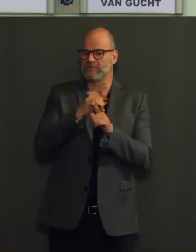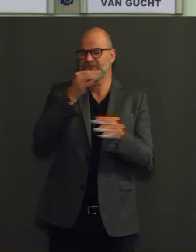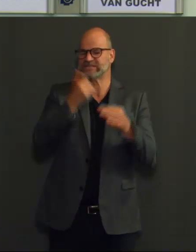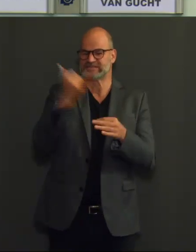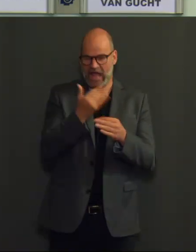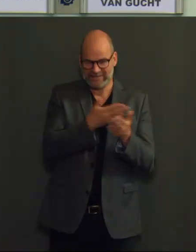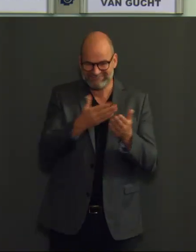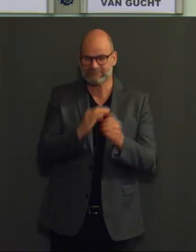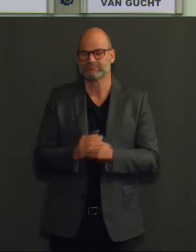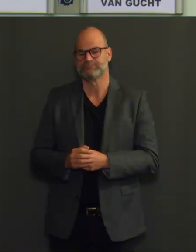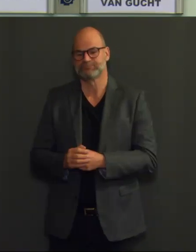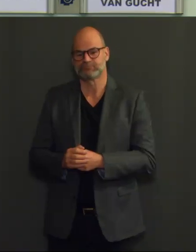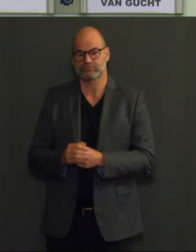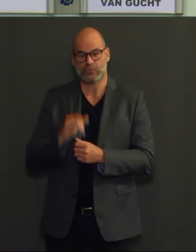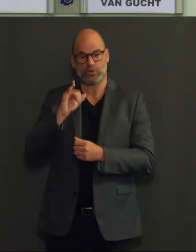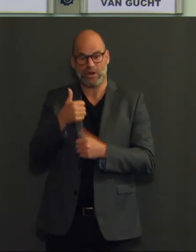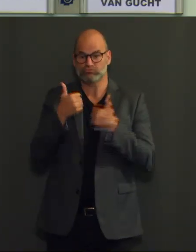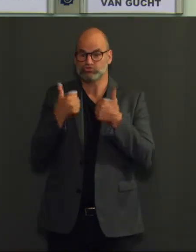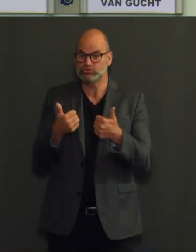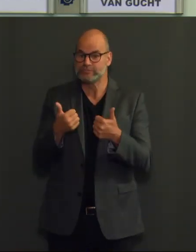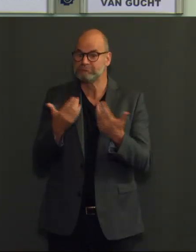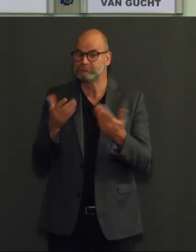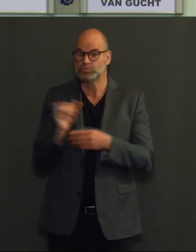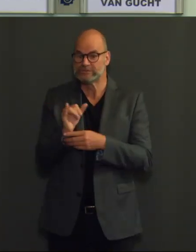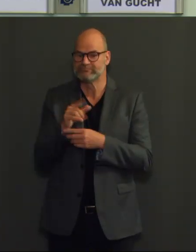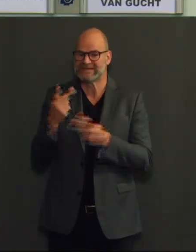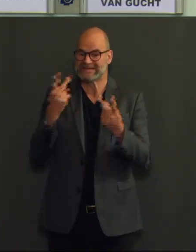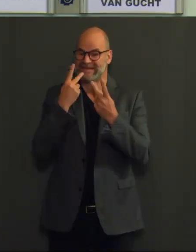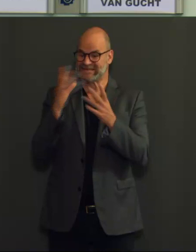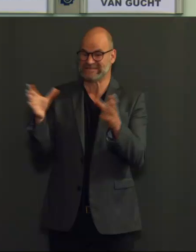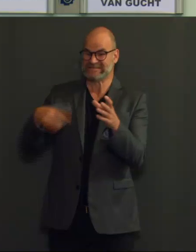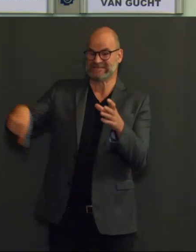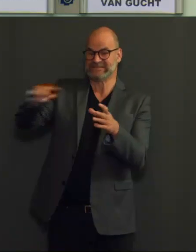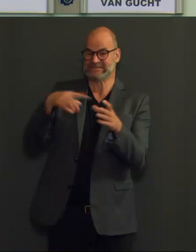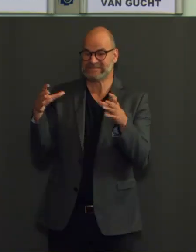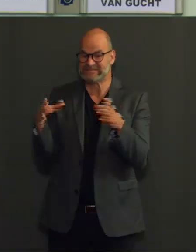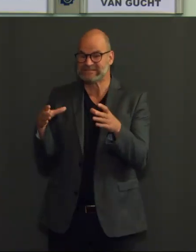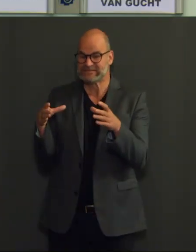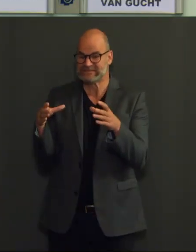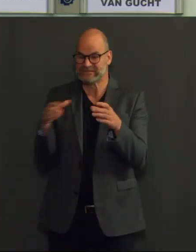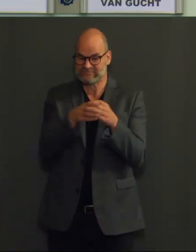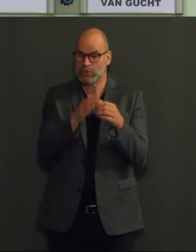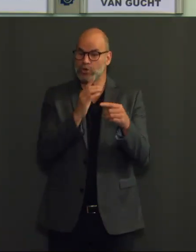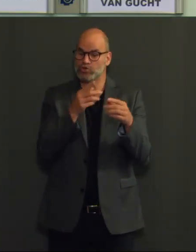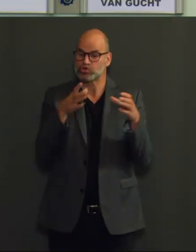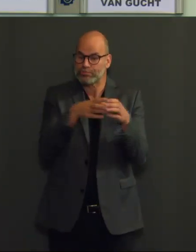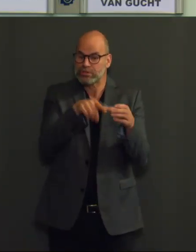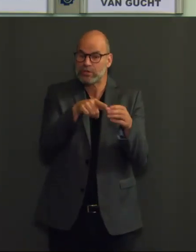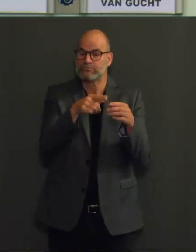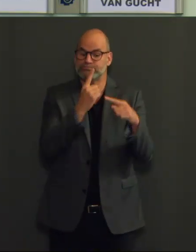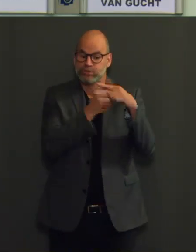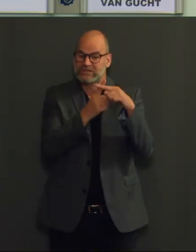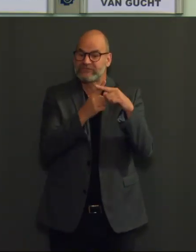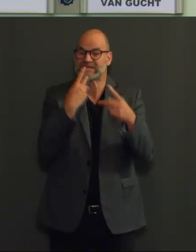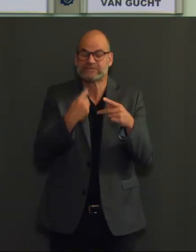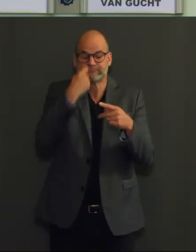traag maar gestaag lijkt verder te dalen. Momenteel bedraagt het percentage positieve testen 5